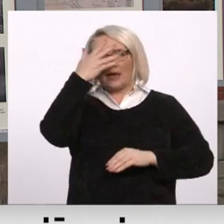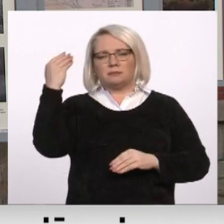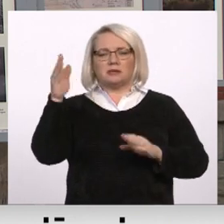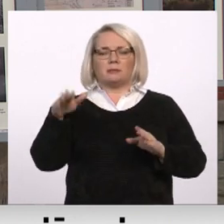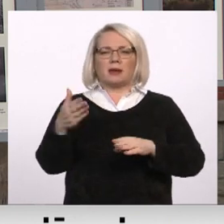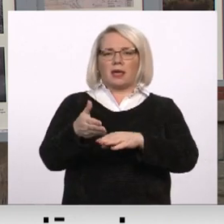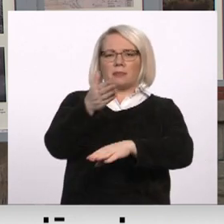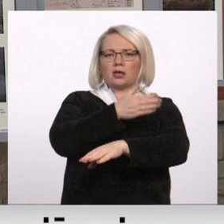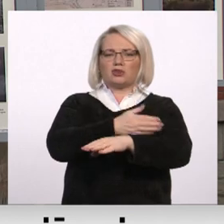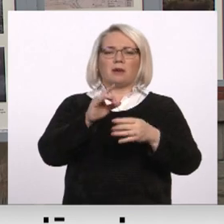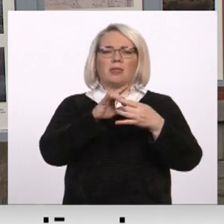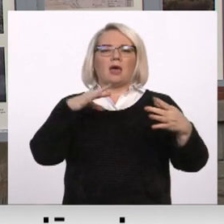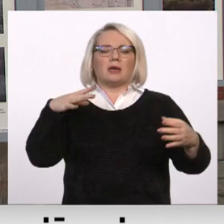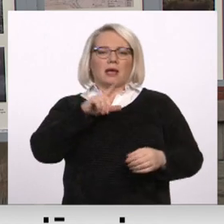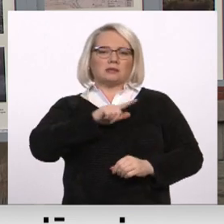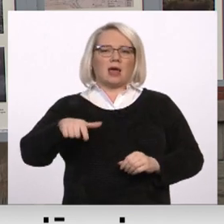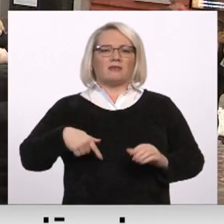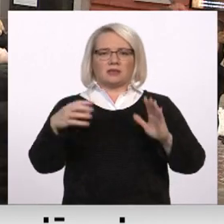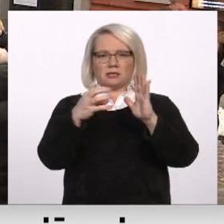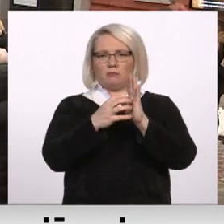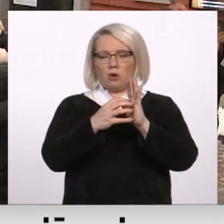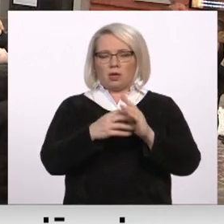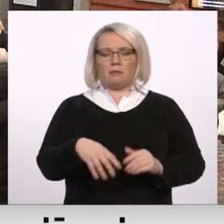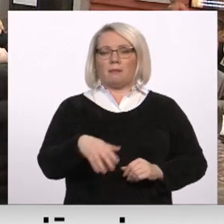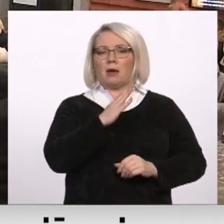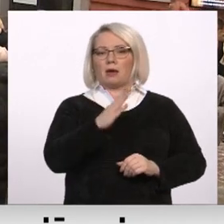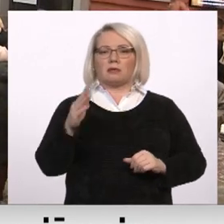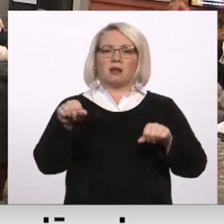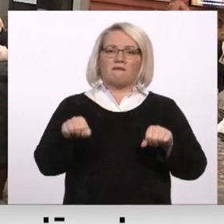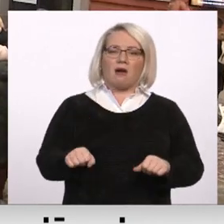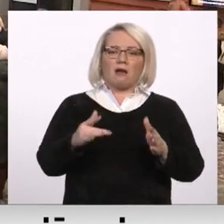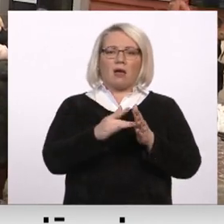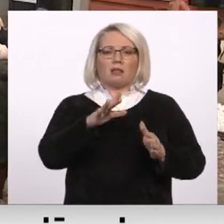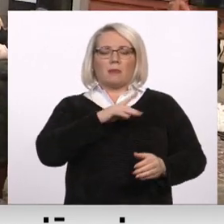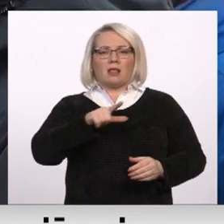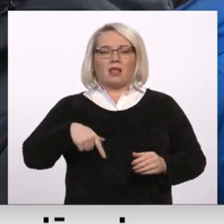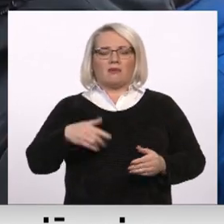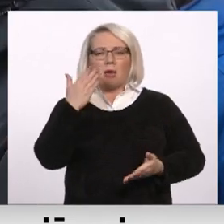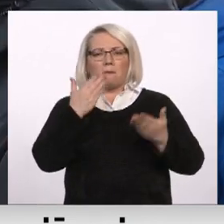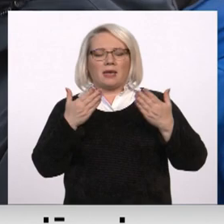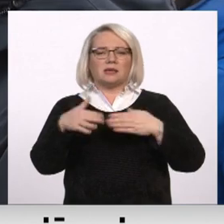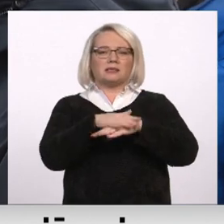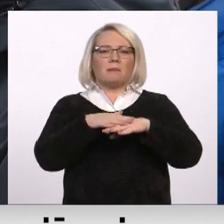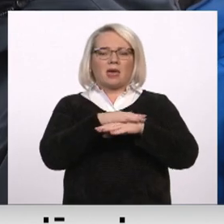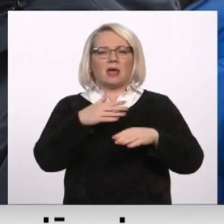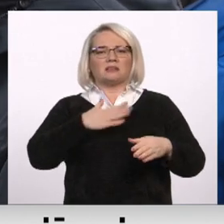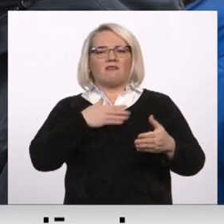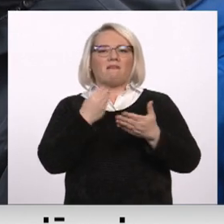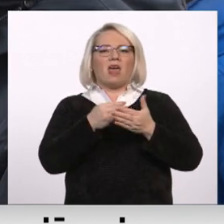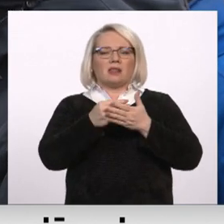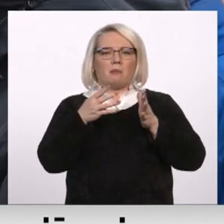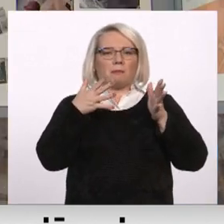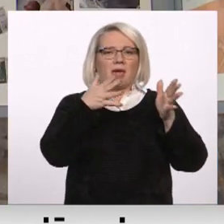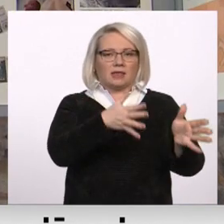šīm neatkarīgās Latvijas simboliem. Katrs režīms, kāds bijis Latvijā, mēģinājas sabiedrību ideoloģiski ietekmēt, saka vēsturnieks.